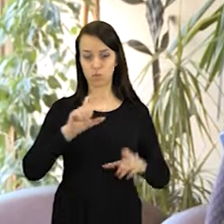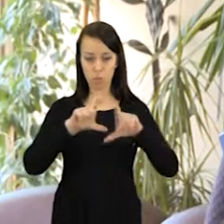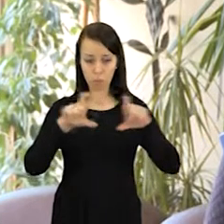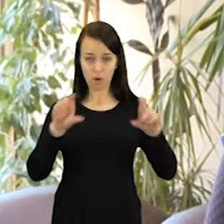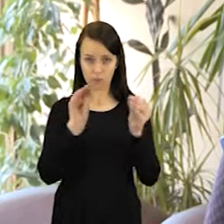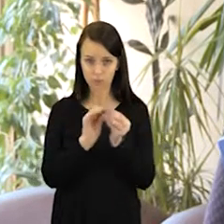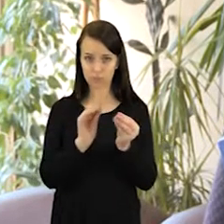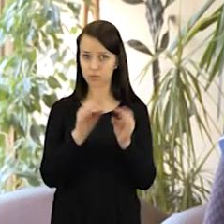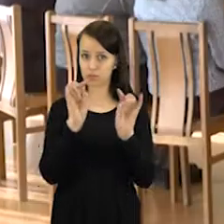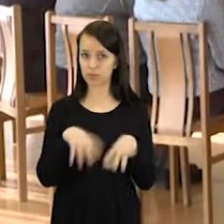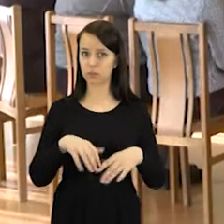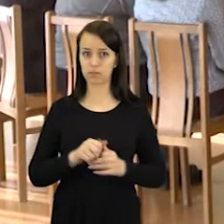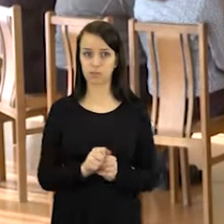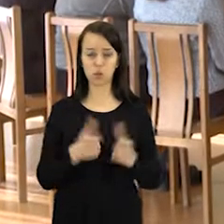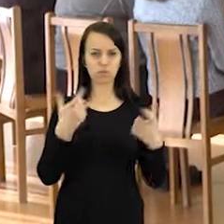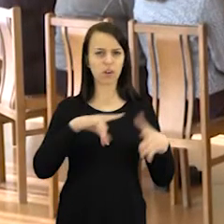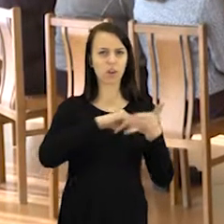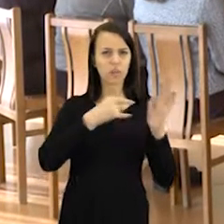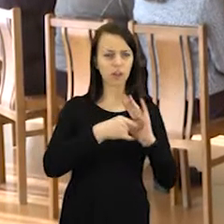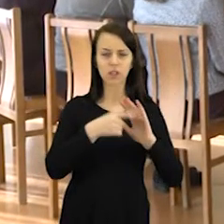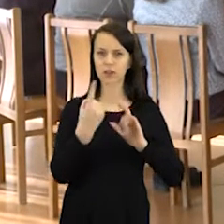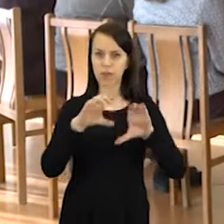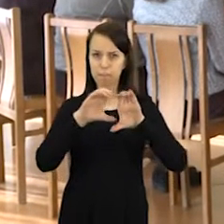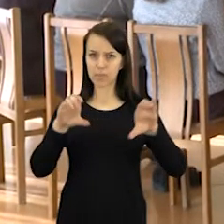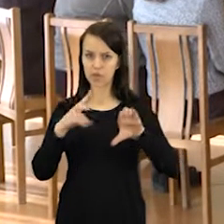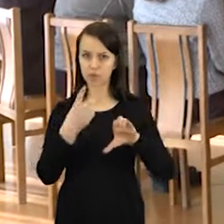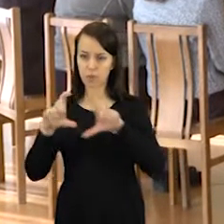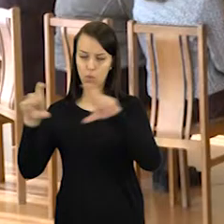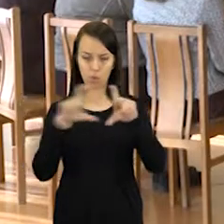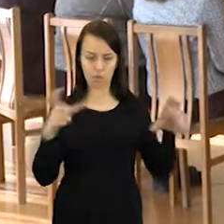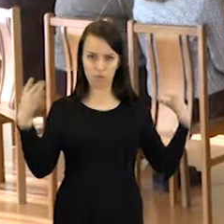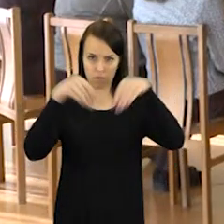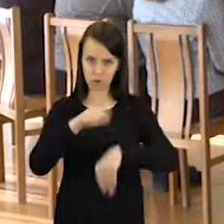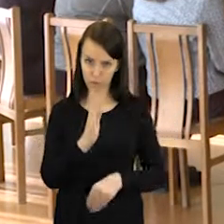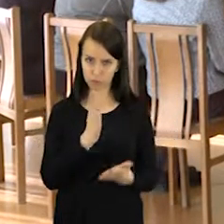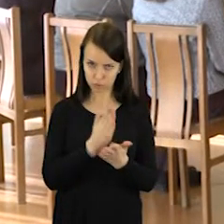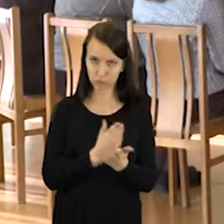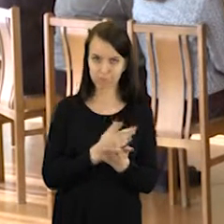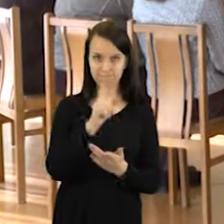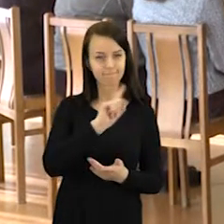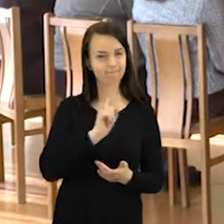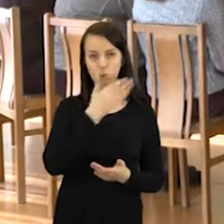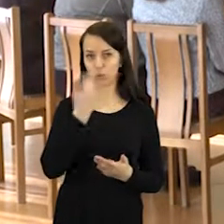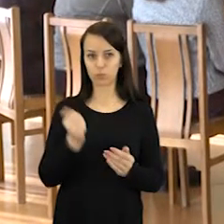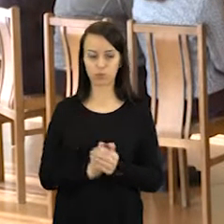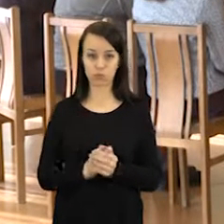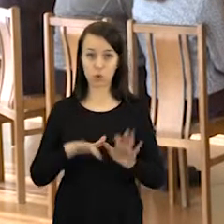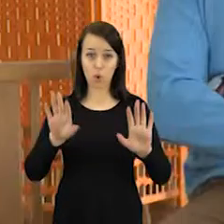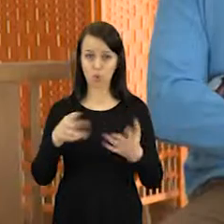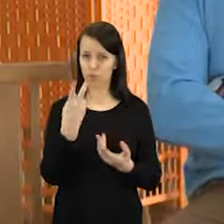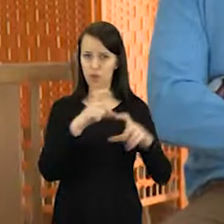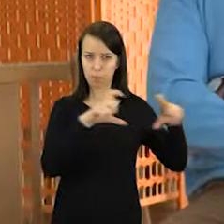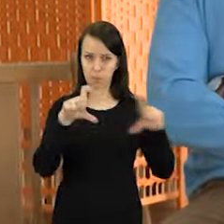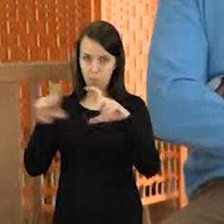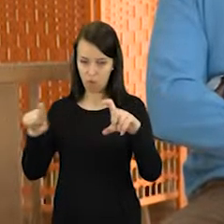augamoje mokykloje. Deja, miesto švietimo skiriaus pamastymuose po vienu stogu įkurdinti dvi mokyklas planų nėra. Išėjtų,